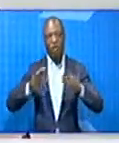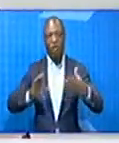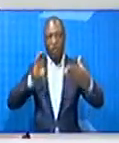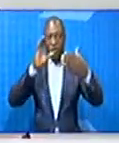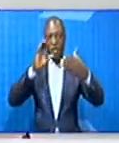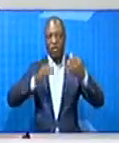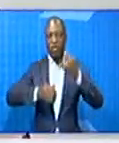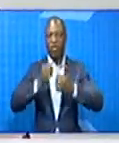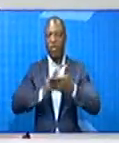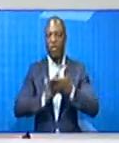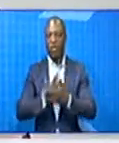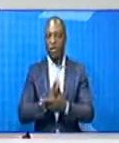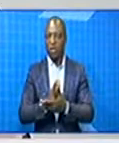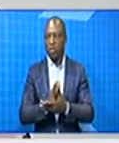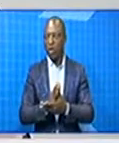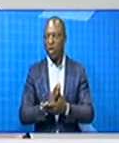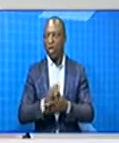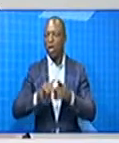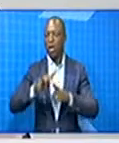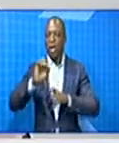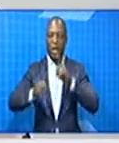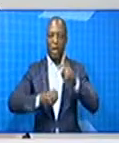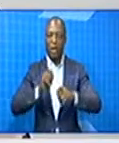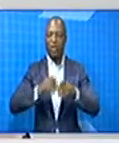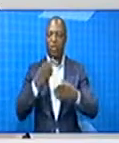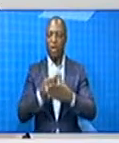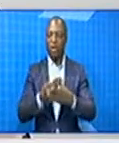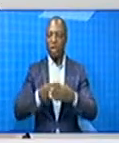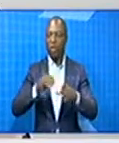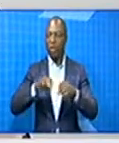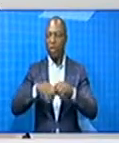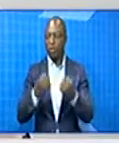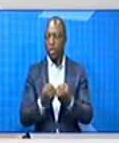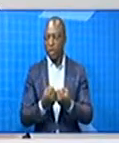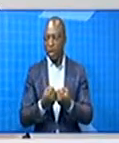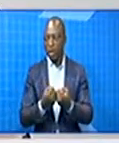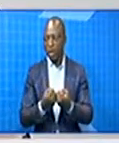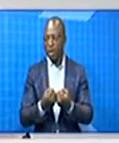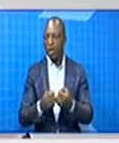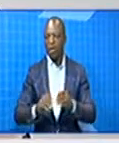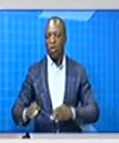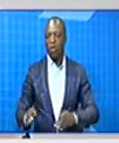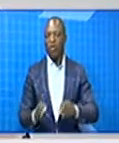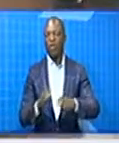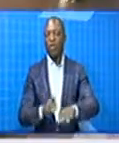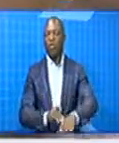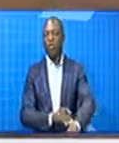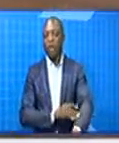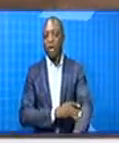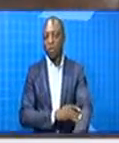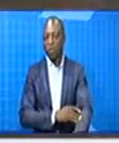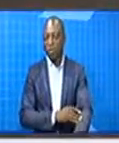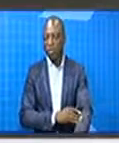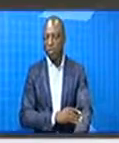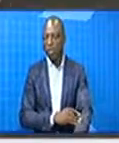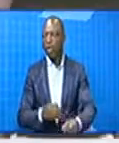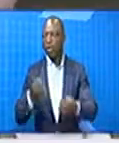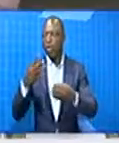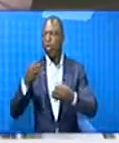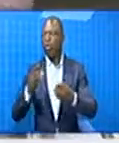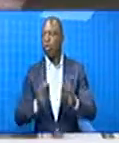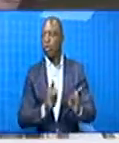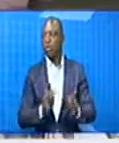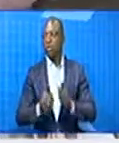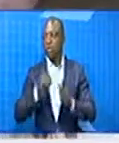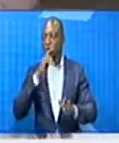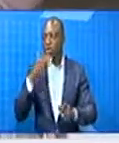plus efficacement à la question du handicap dans notre société de façon durable. De nombreuses dispositions